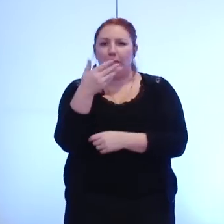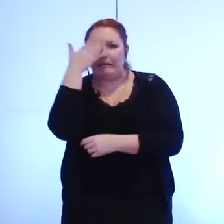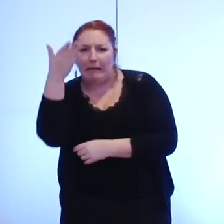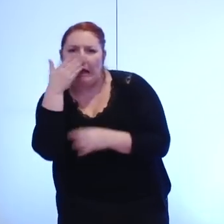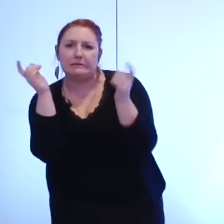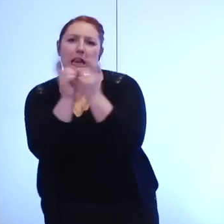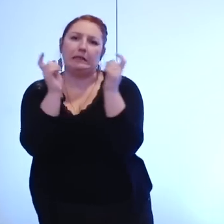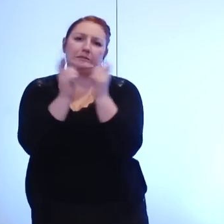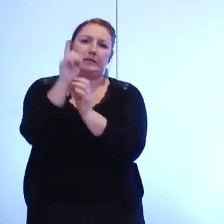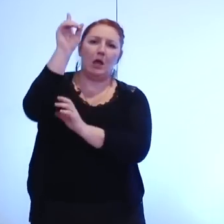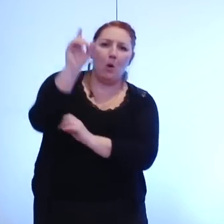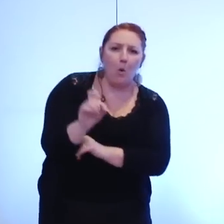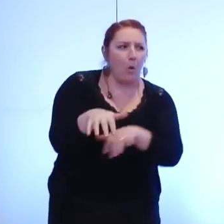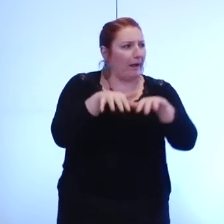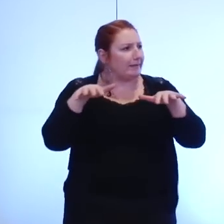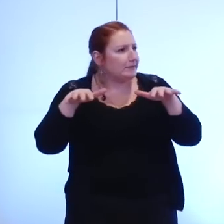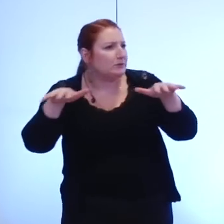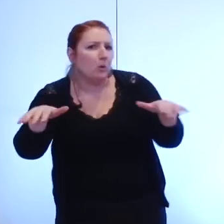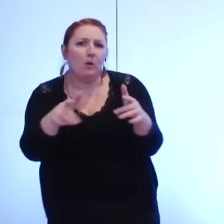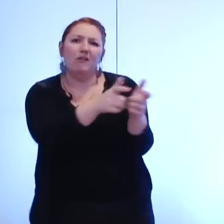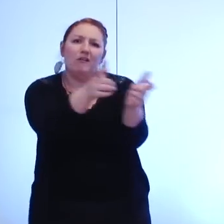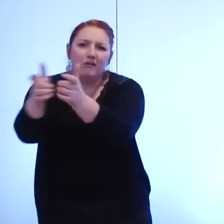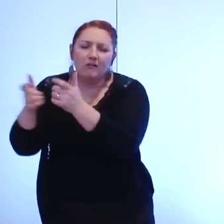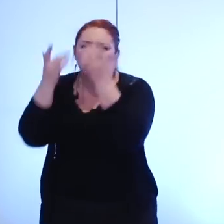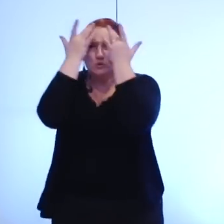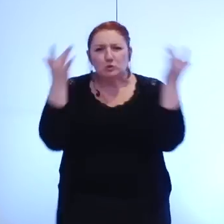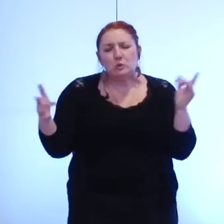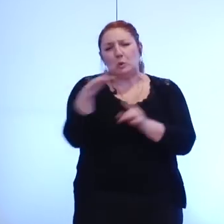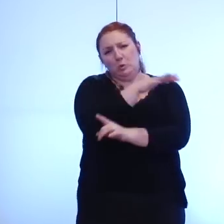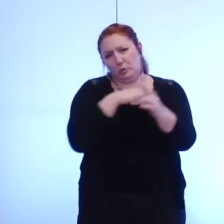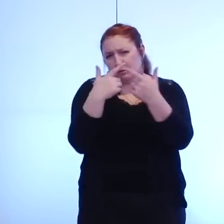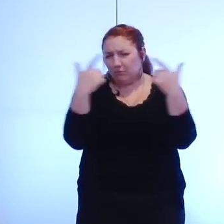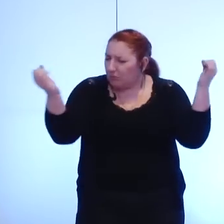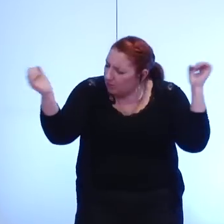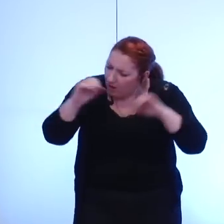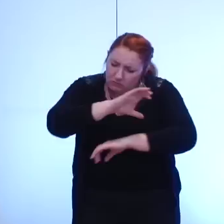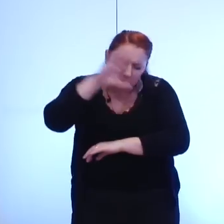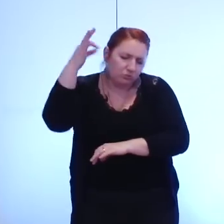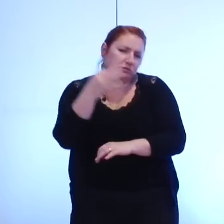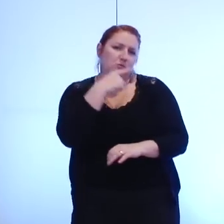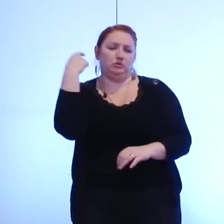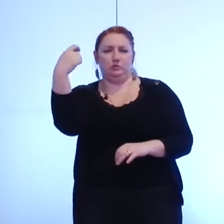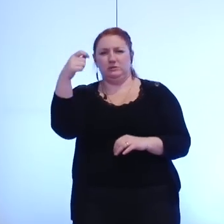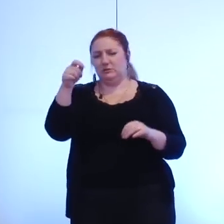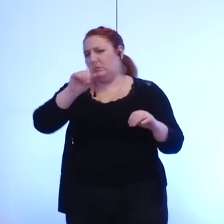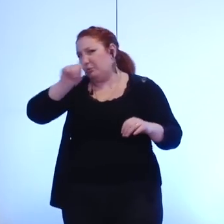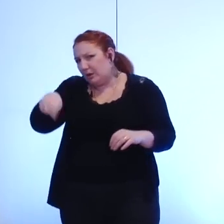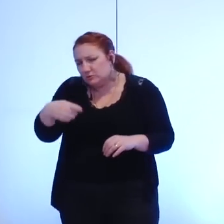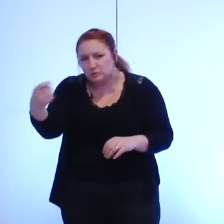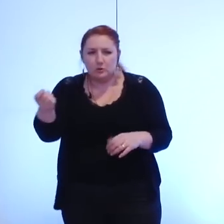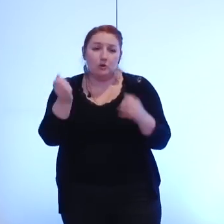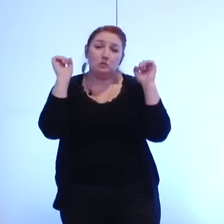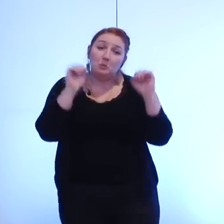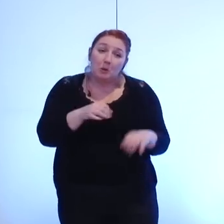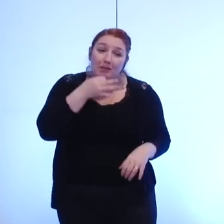équipements à vocation ce soit culturel nous sommes tout à fait d'accord avec vous monsieur le président je dirais même qu'il est juste